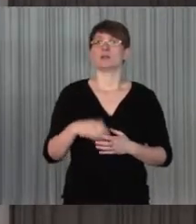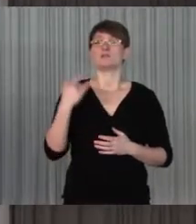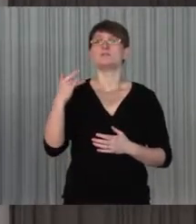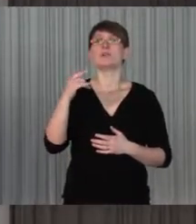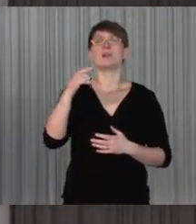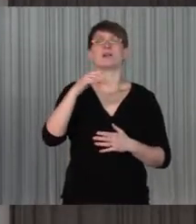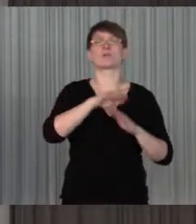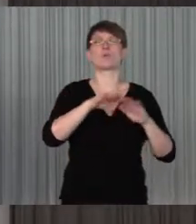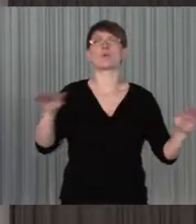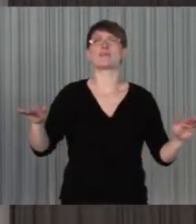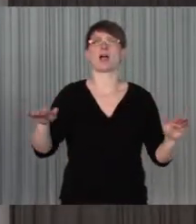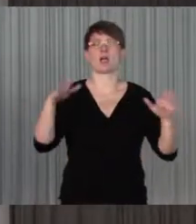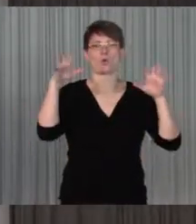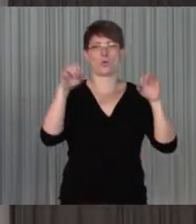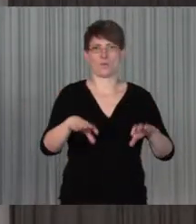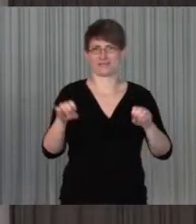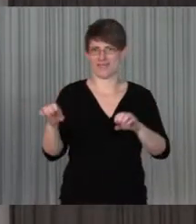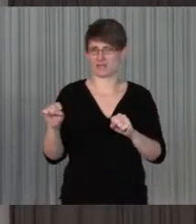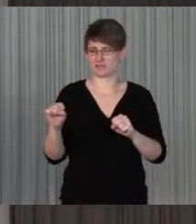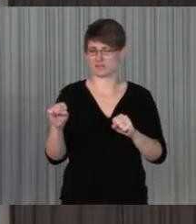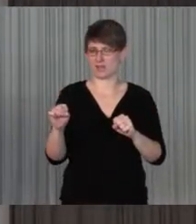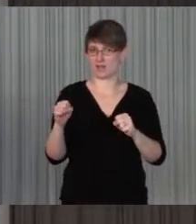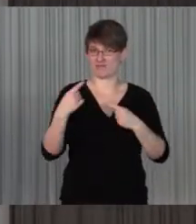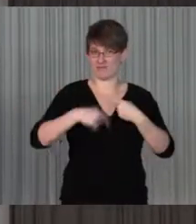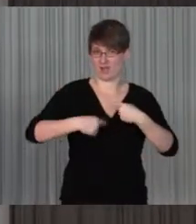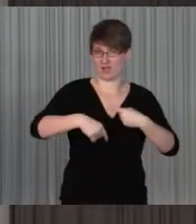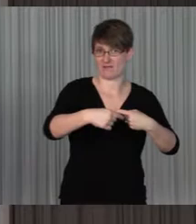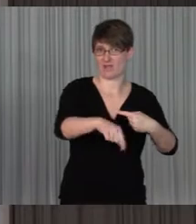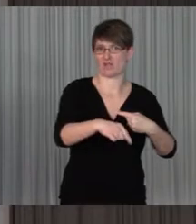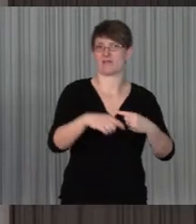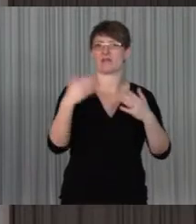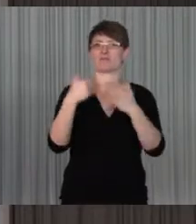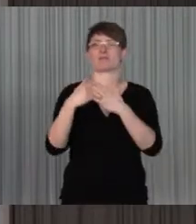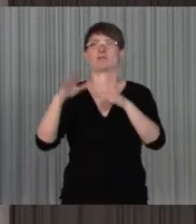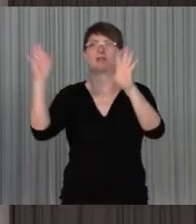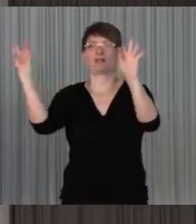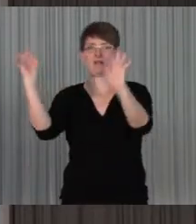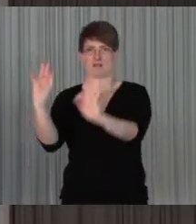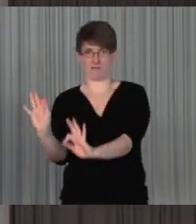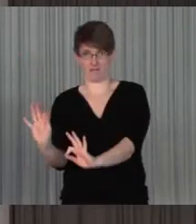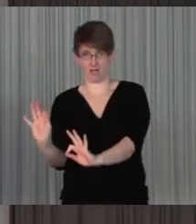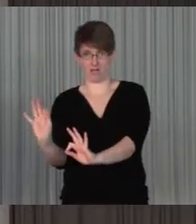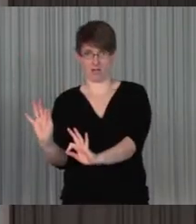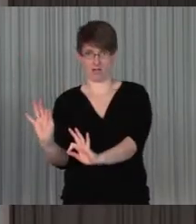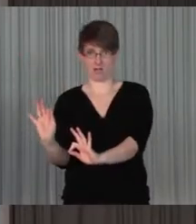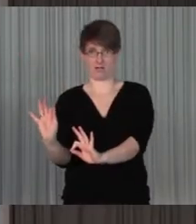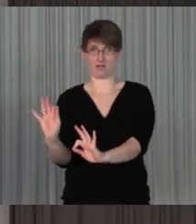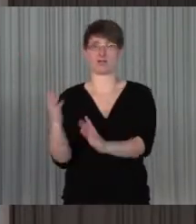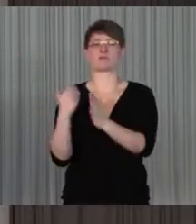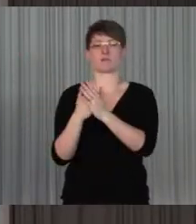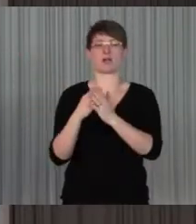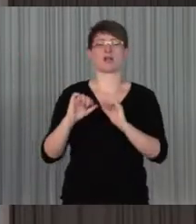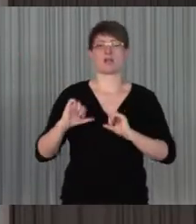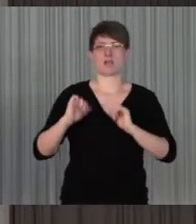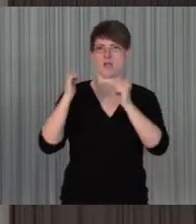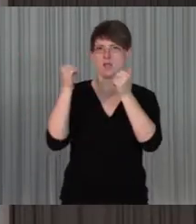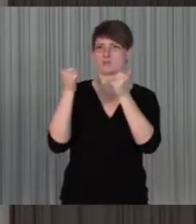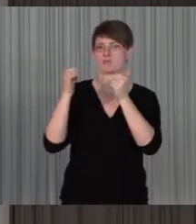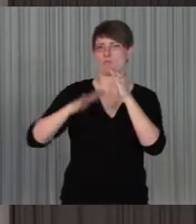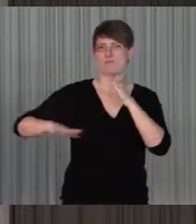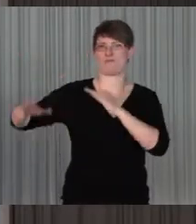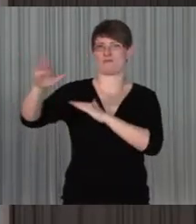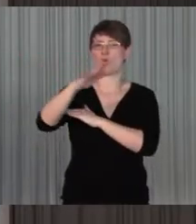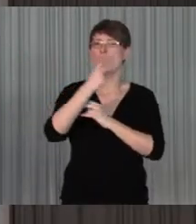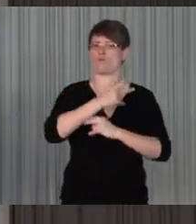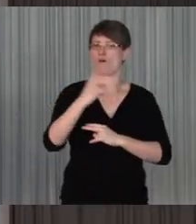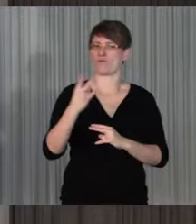fehlenden Grundlagekompetenzen dazu führen, wenn Gefahren thematisiert werden und das passiert eben in ihrem Lebensumfeld auch bei Mitarbeitern so